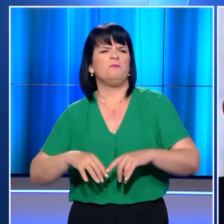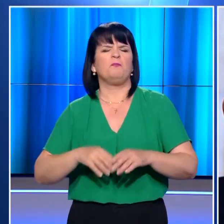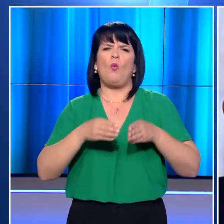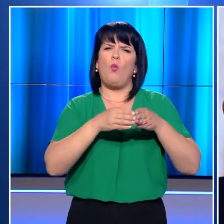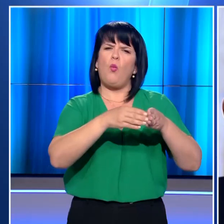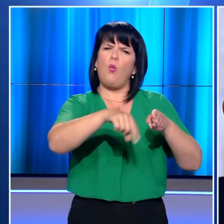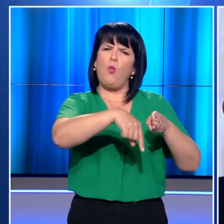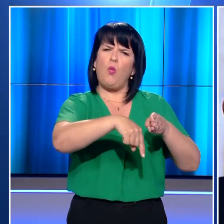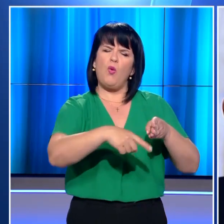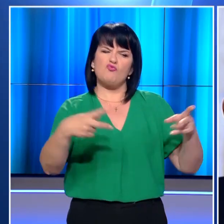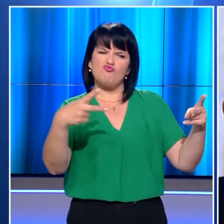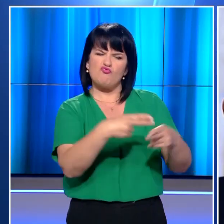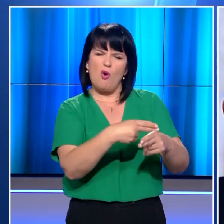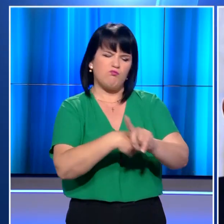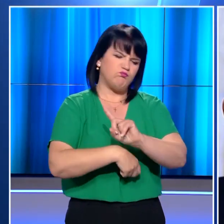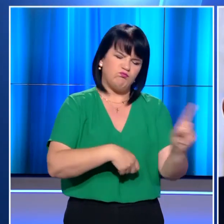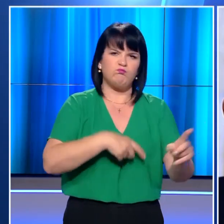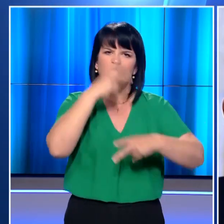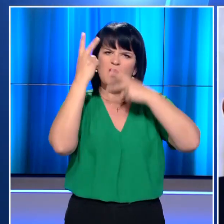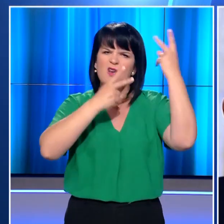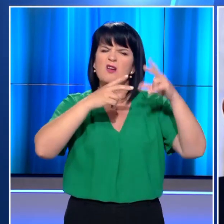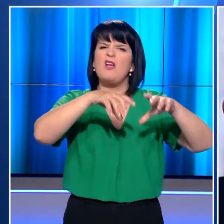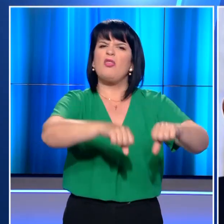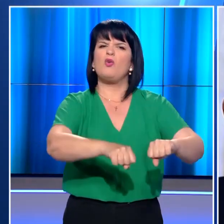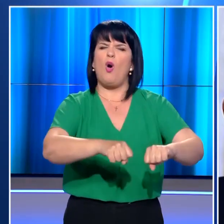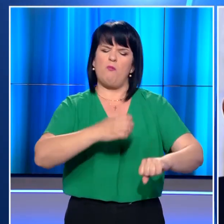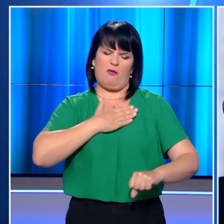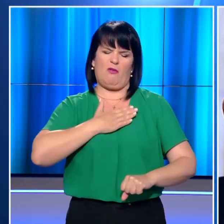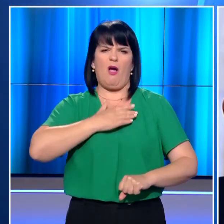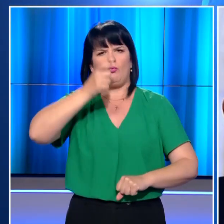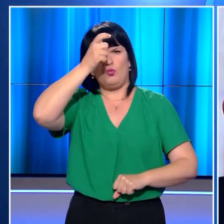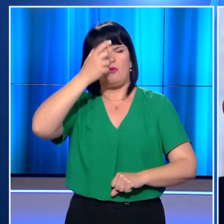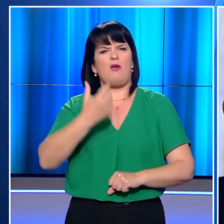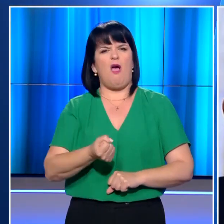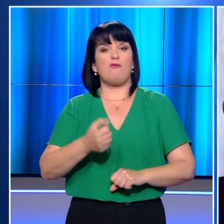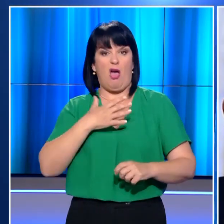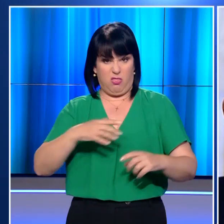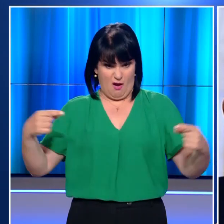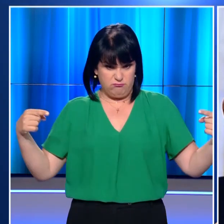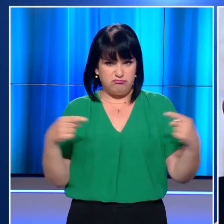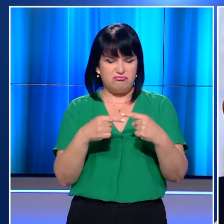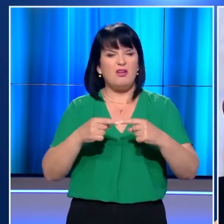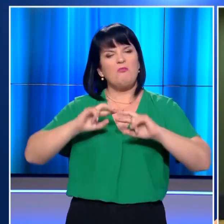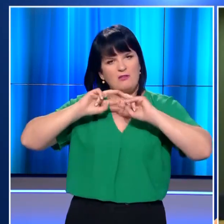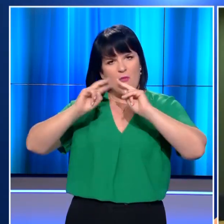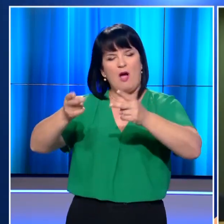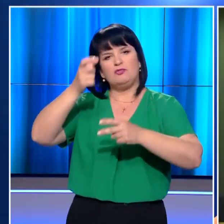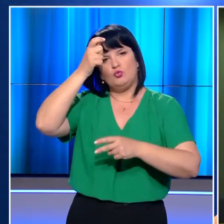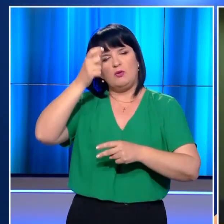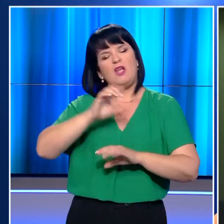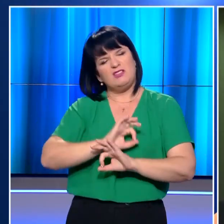γεωτρυπανά μας. Πρόκειται για κυριαρχικά δικαιώματά μας που θα υπερασπιστούμε. Εάν θέλουν την κλιμάκωση, θα πάρουν την απάντηση.